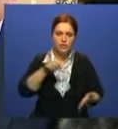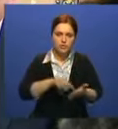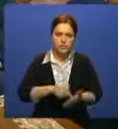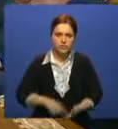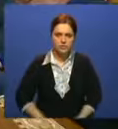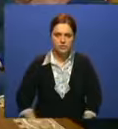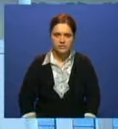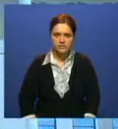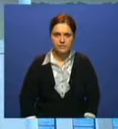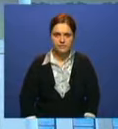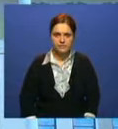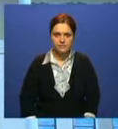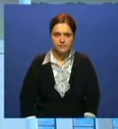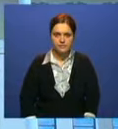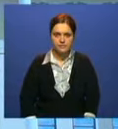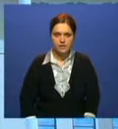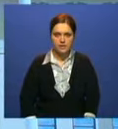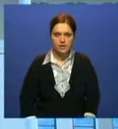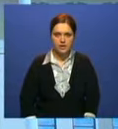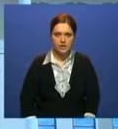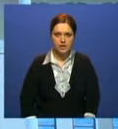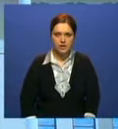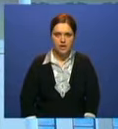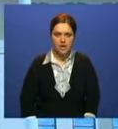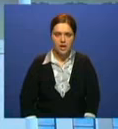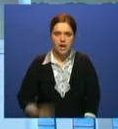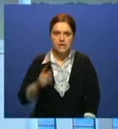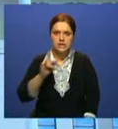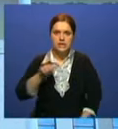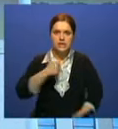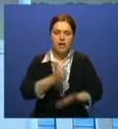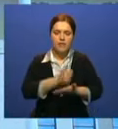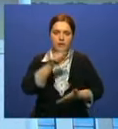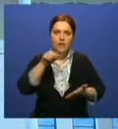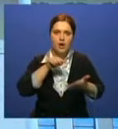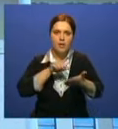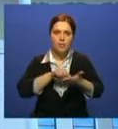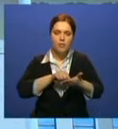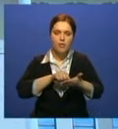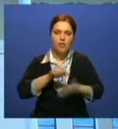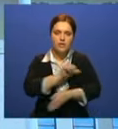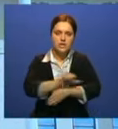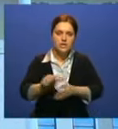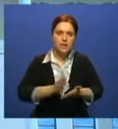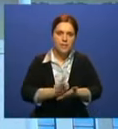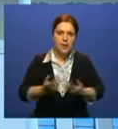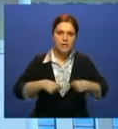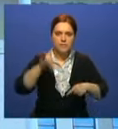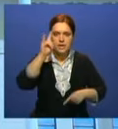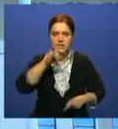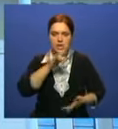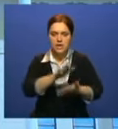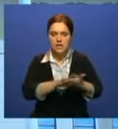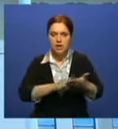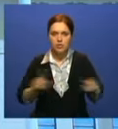вопросу. Один из главных вопросов встречи глав внешнеполитических ведомств Казахстана и Ирана – это дальнейшее